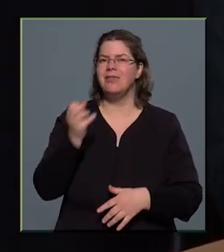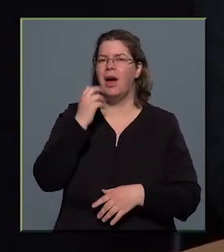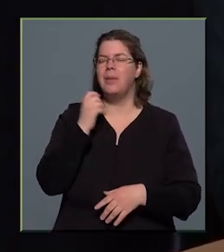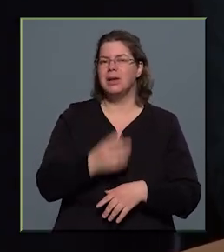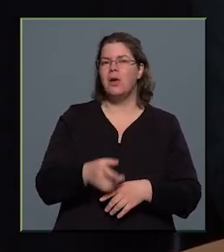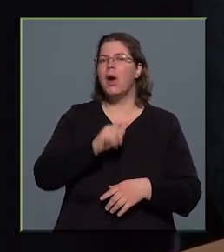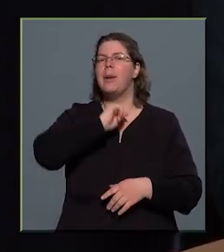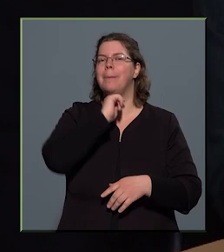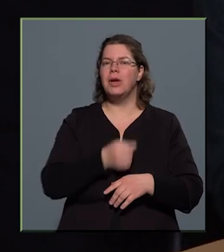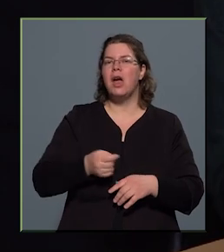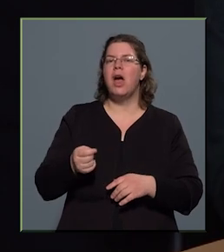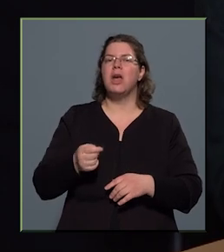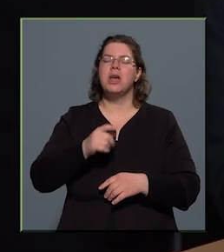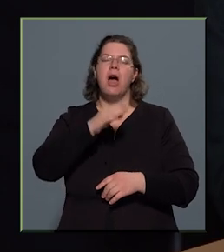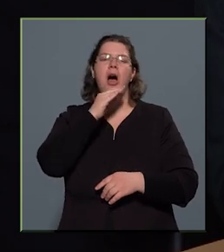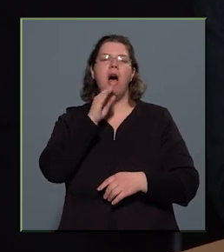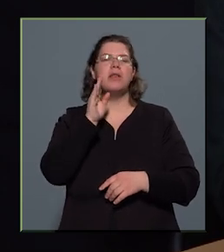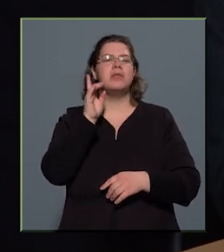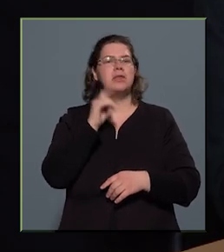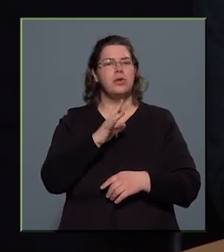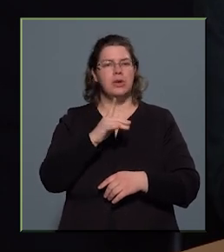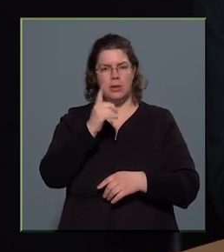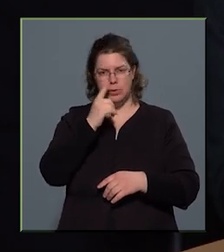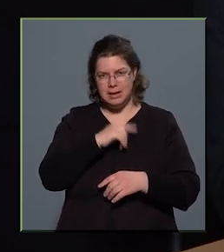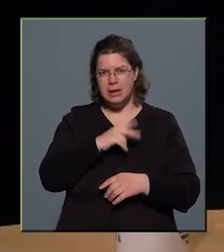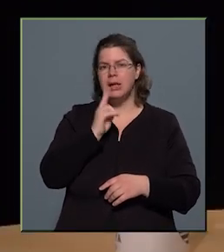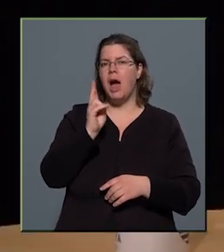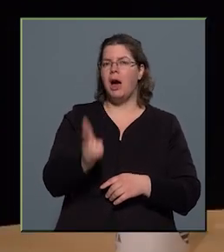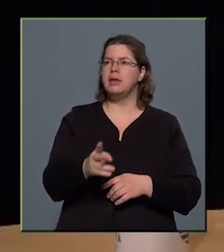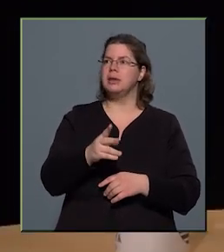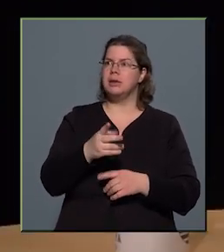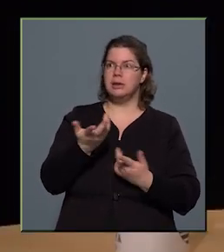Asztronautikai Társaságnak az elnökeként is tevékenkedtél, igaz-e?